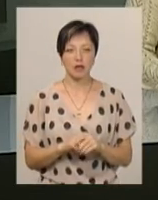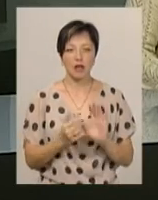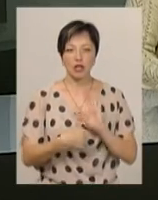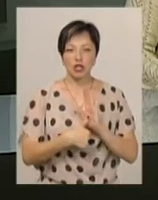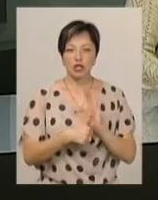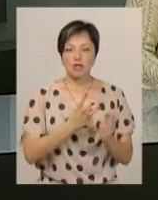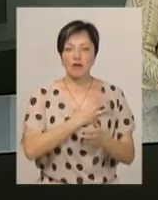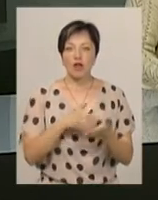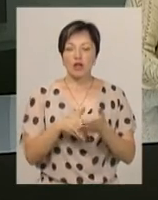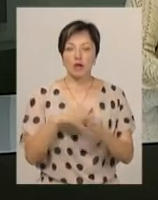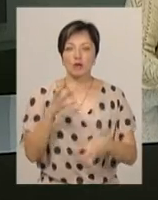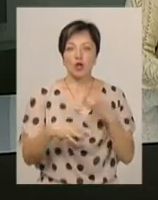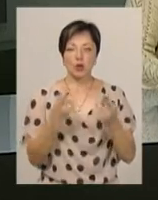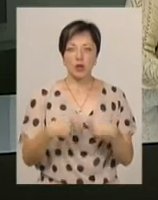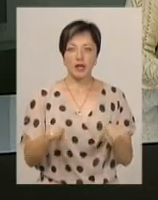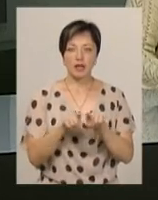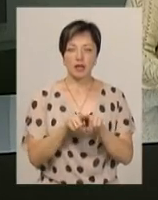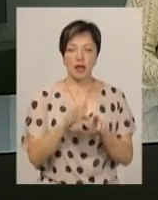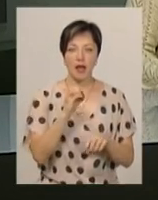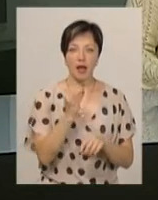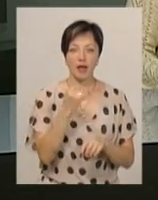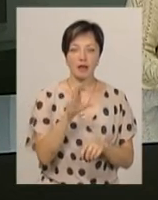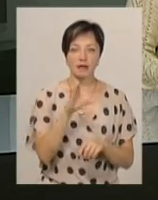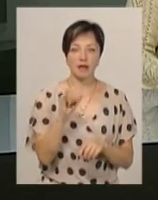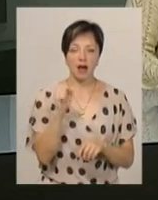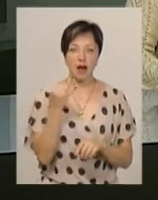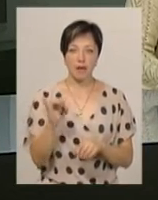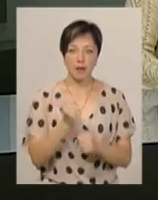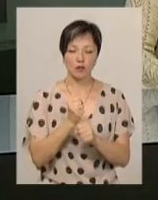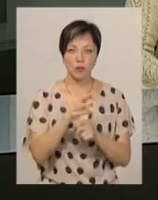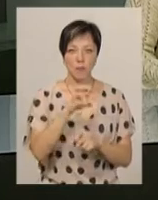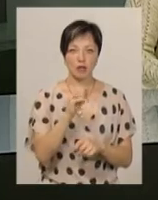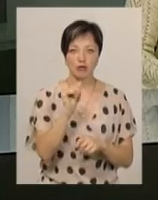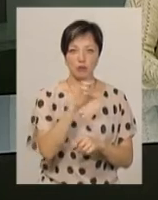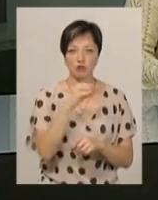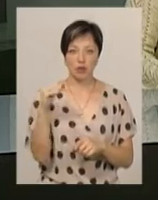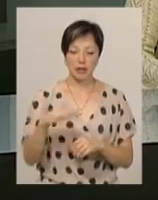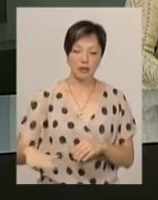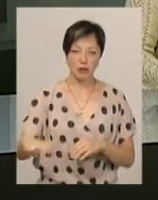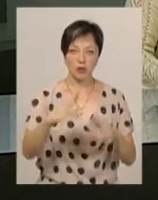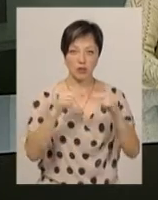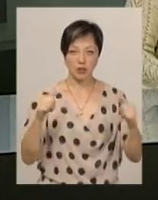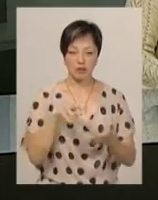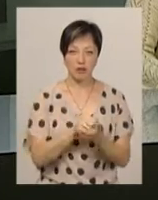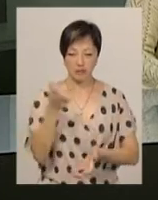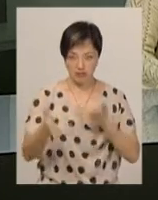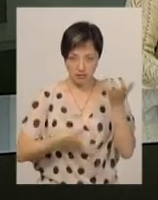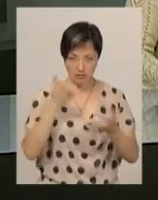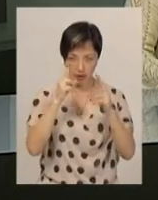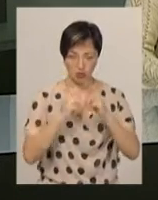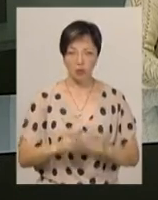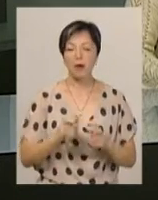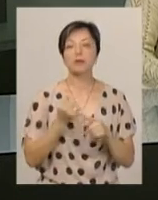Шість волонтерів міжнародної організації ACI працюють у Меджибужі. На території фортеці вони займаються археологічними